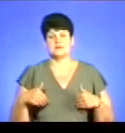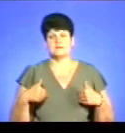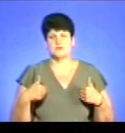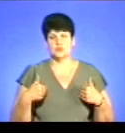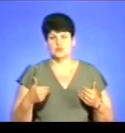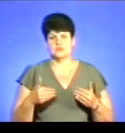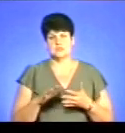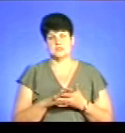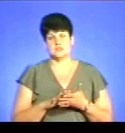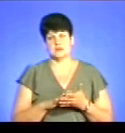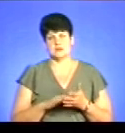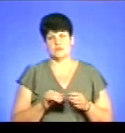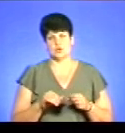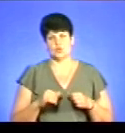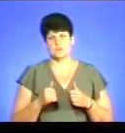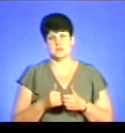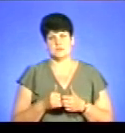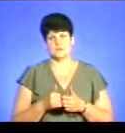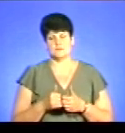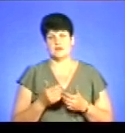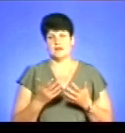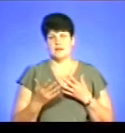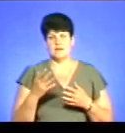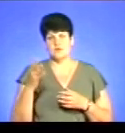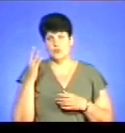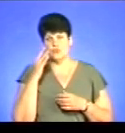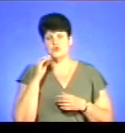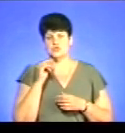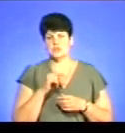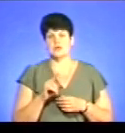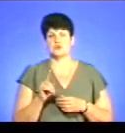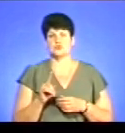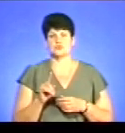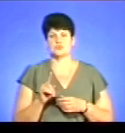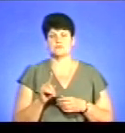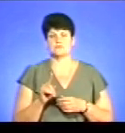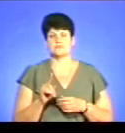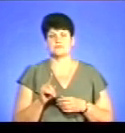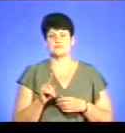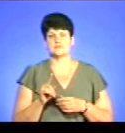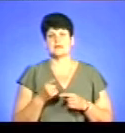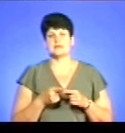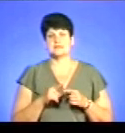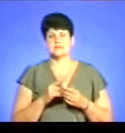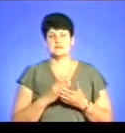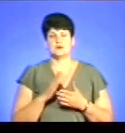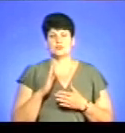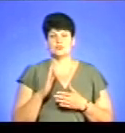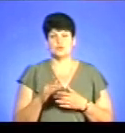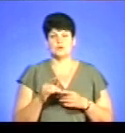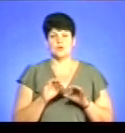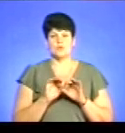звернутися заявою на комісію. Але враховуючи те, що це мають бути певні